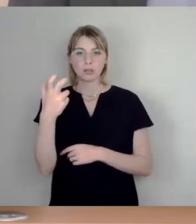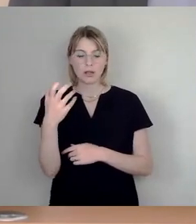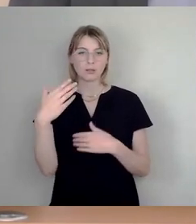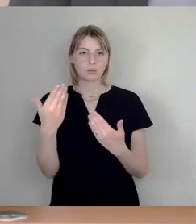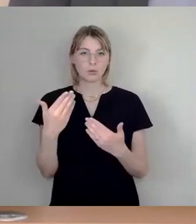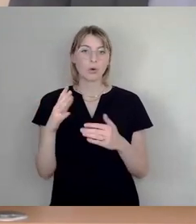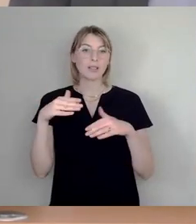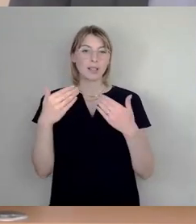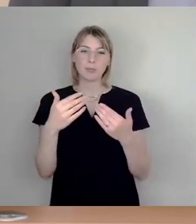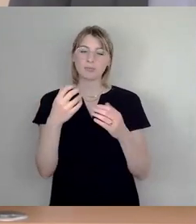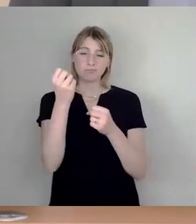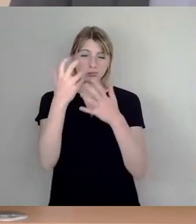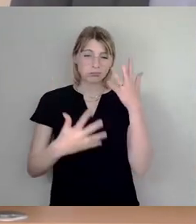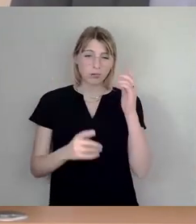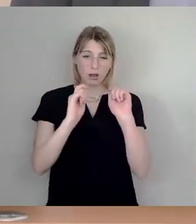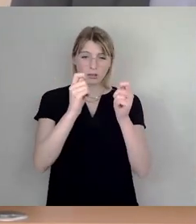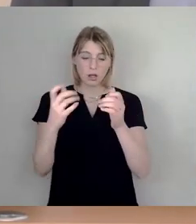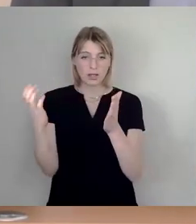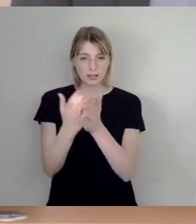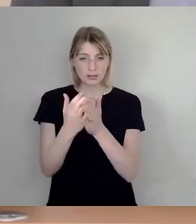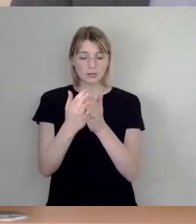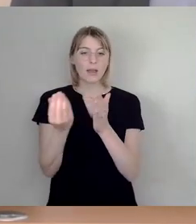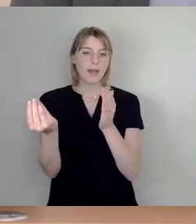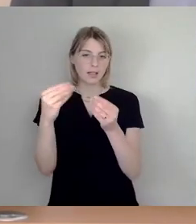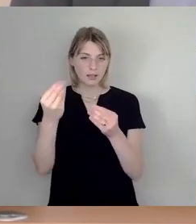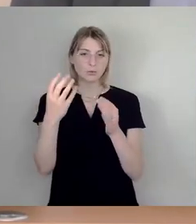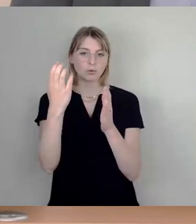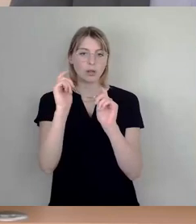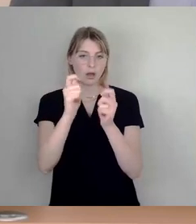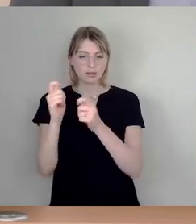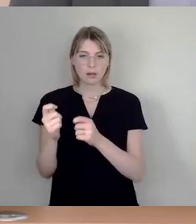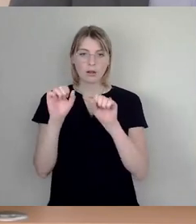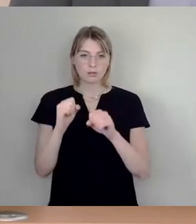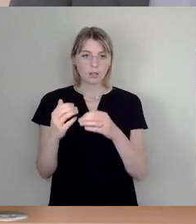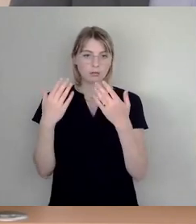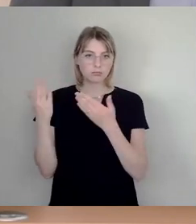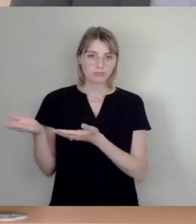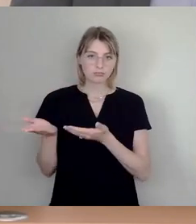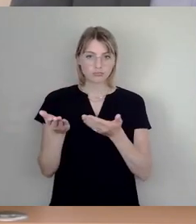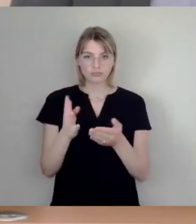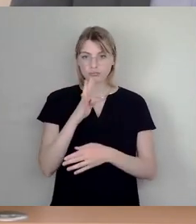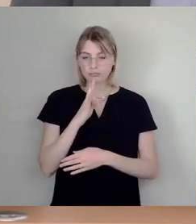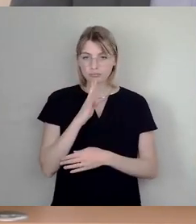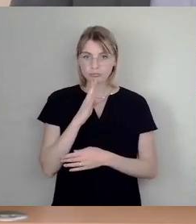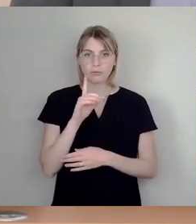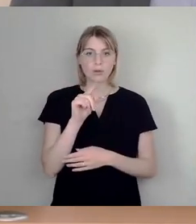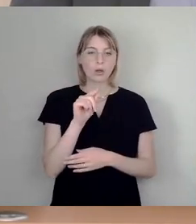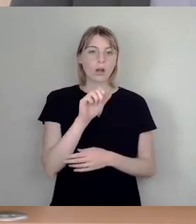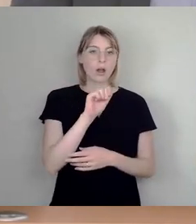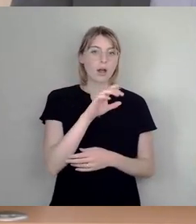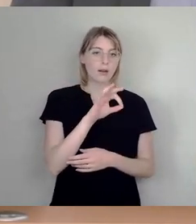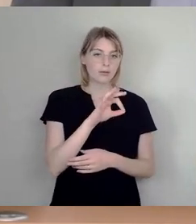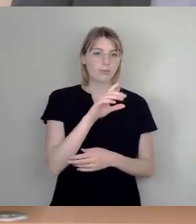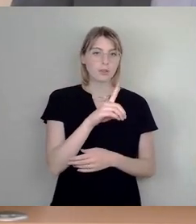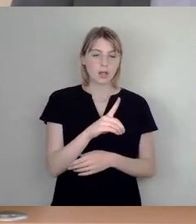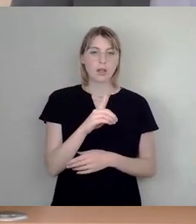die zunächst eingebracht werden können. Das wäre AfD, das wären Freie Wähler, das wäre